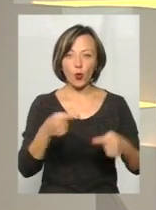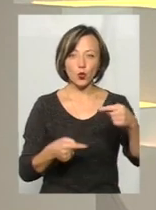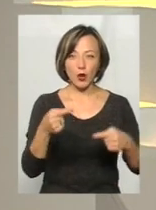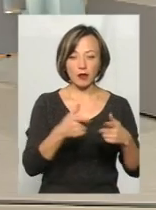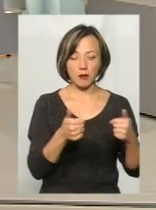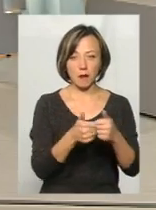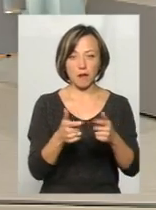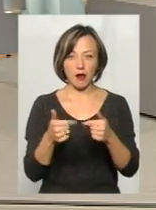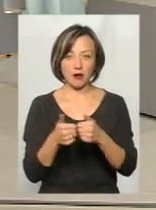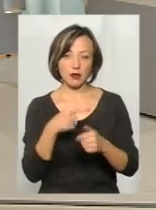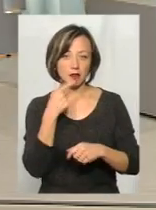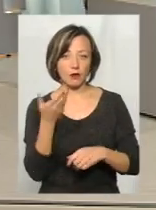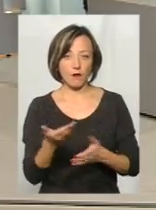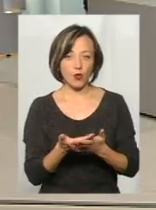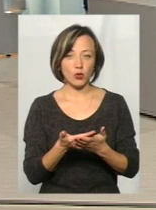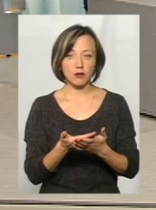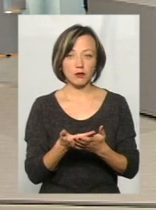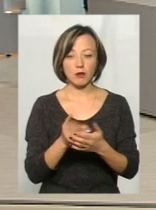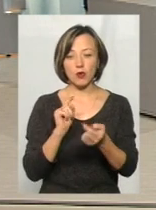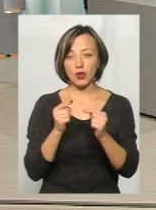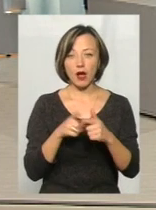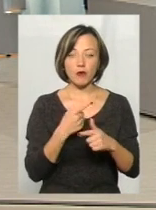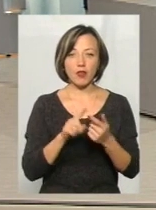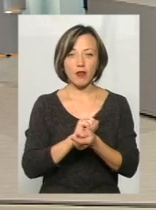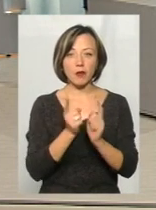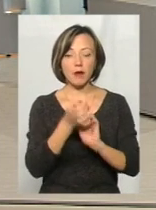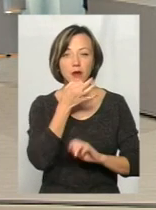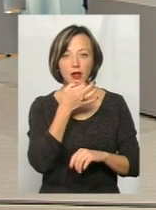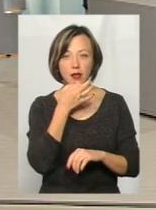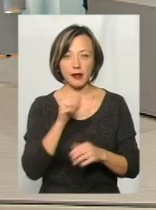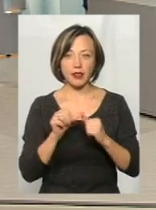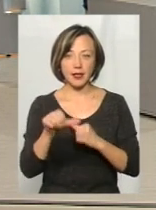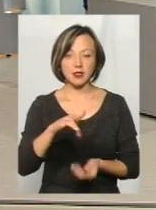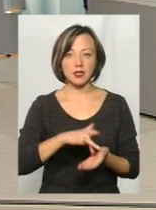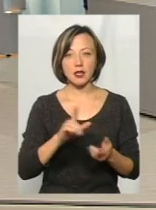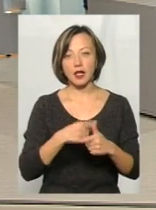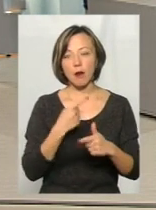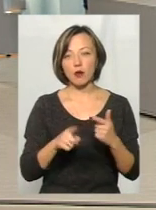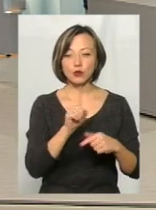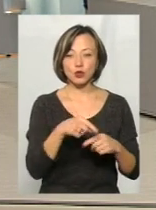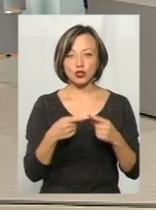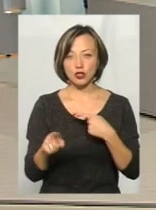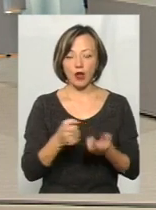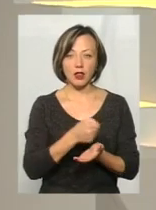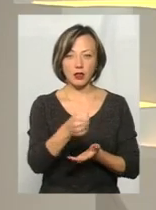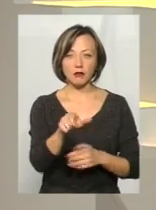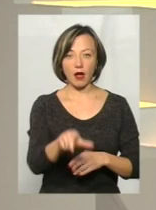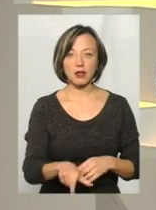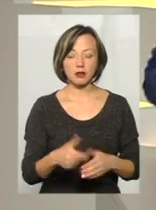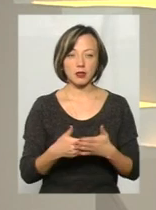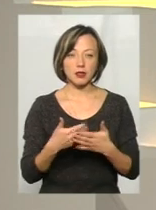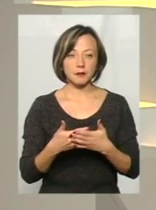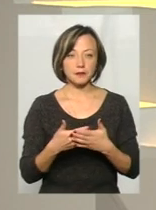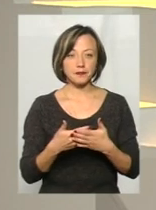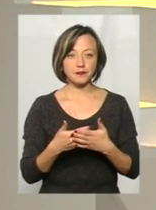партій? Казати, що противників, або ж, навпаки, прихильників децентралізації, або ж того чи іншого, кандидата, що, скажімо,